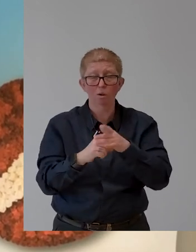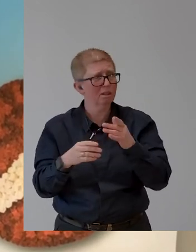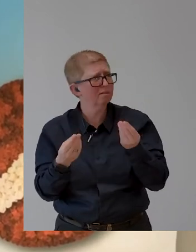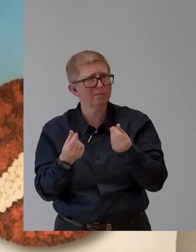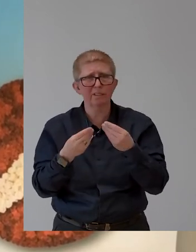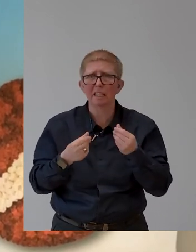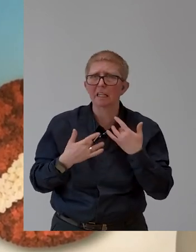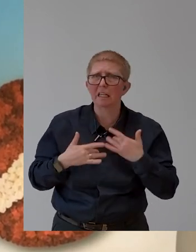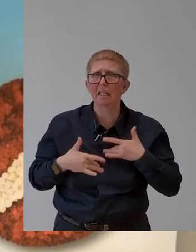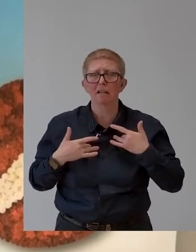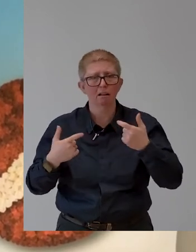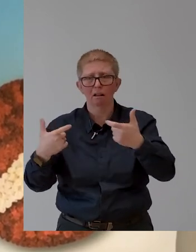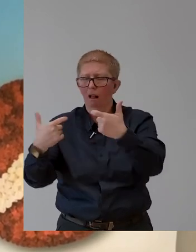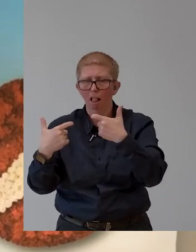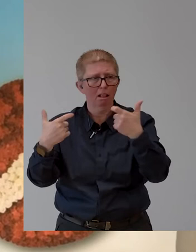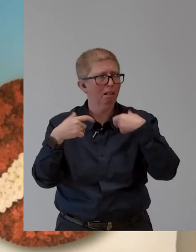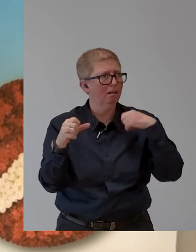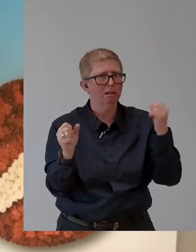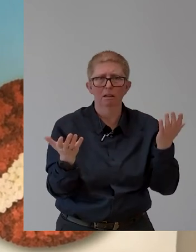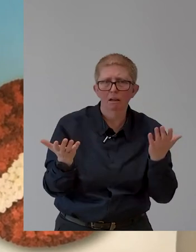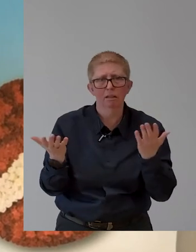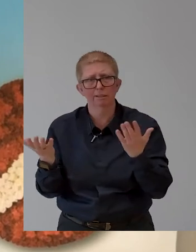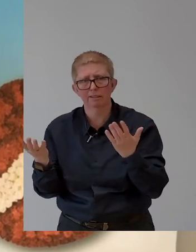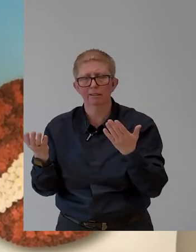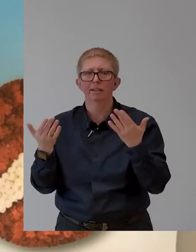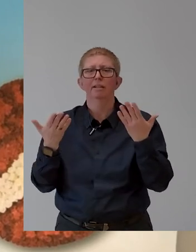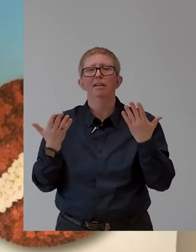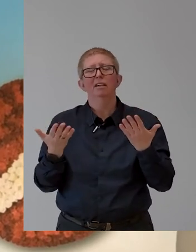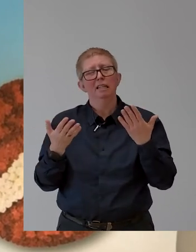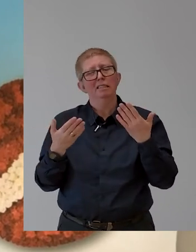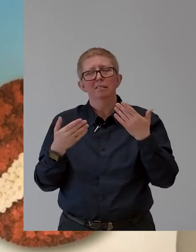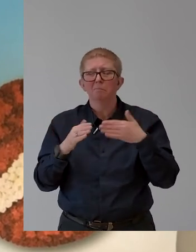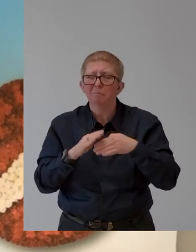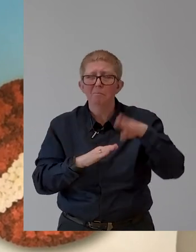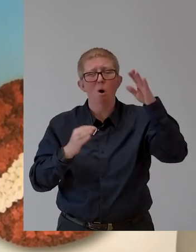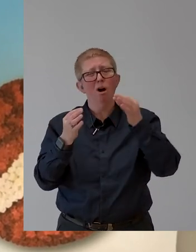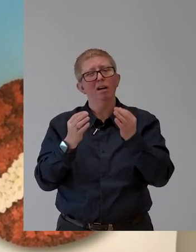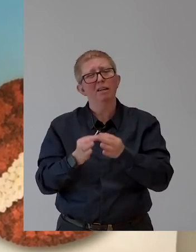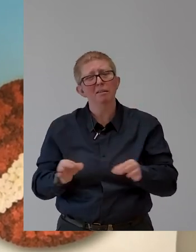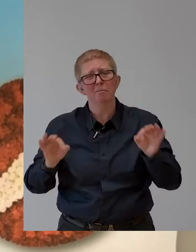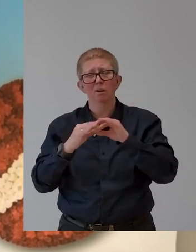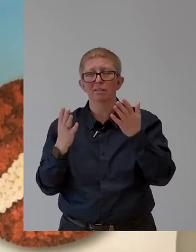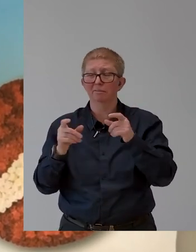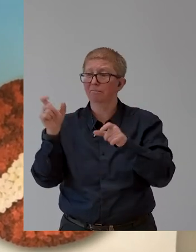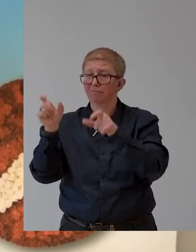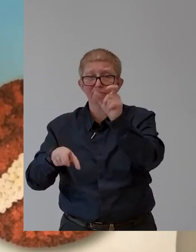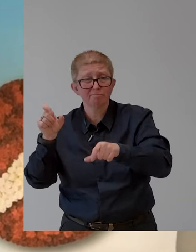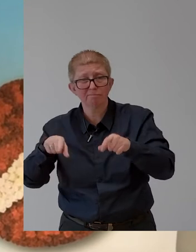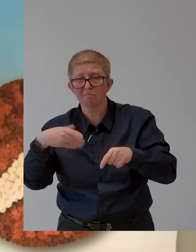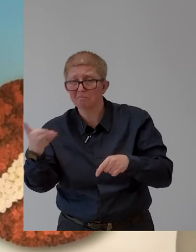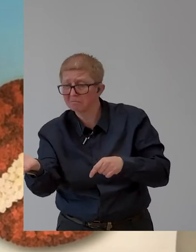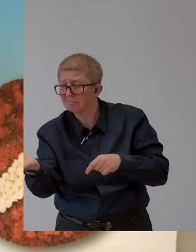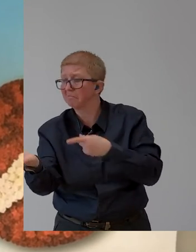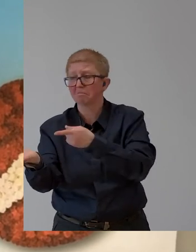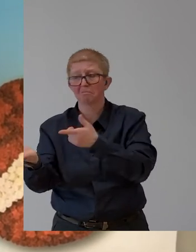for all our customers. So, ladies and gentlemen, again, I'm very proud that we, as Unigrated Bank Roster,